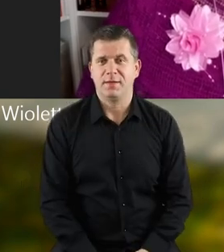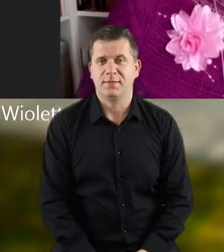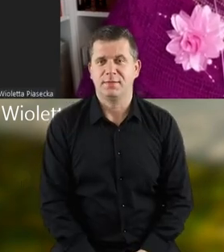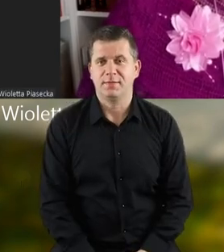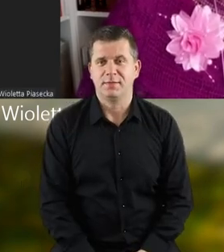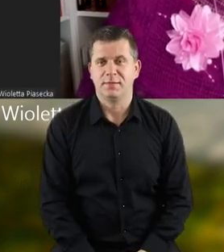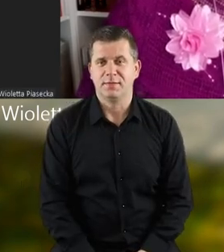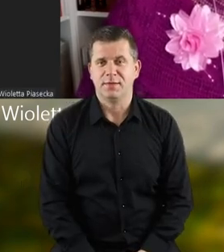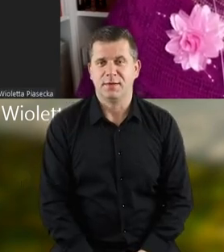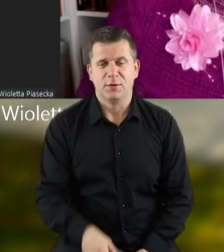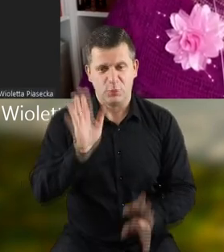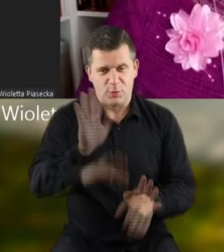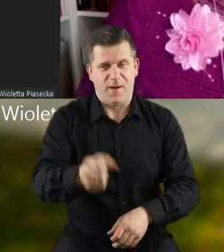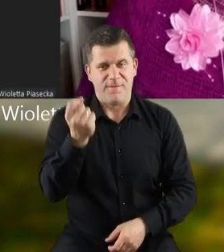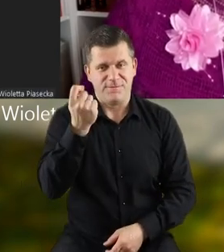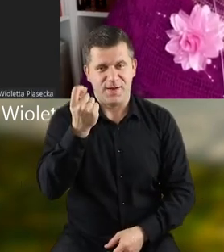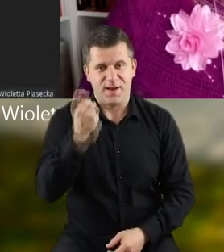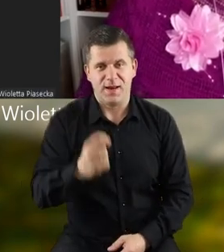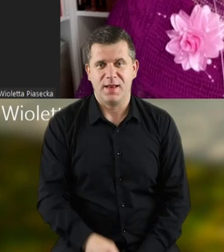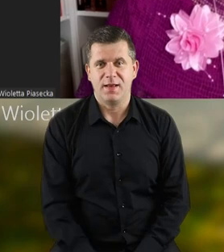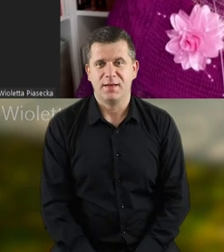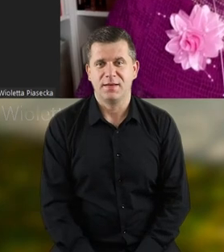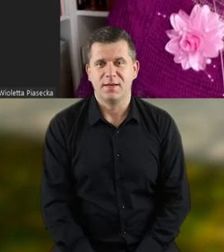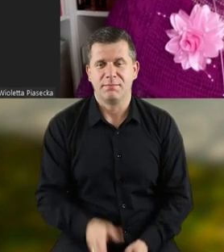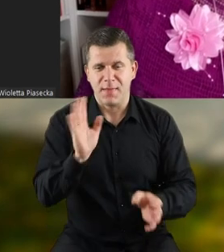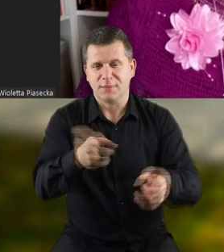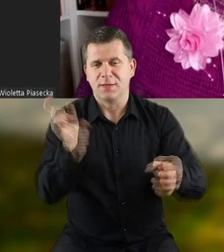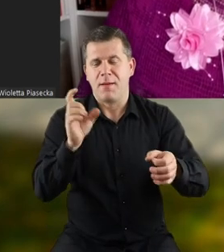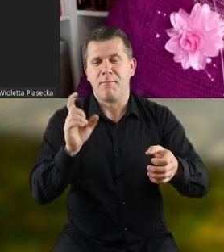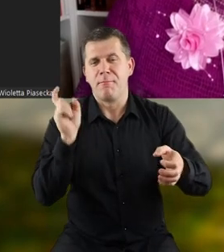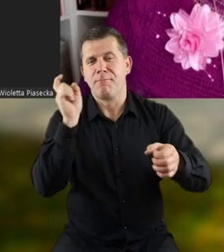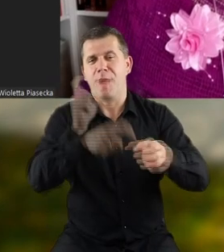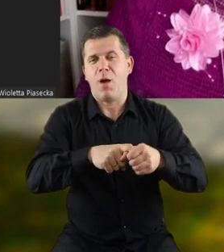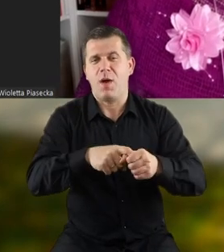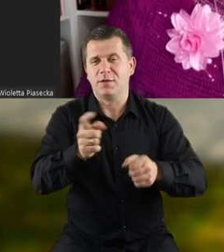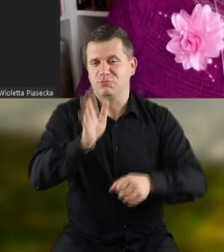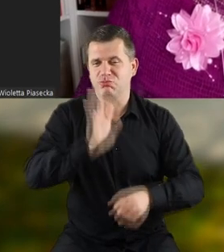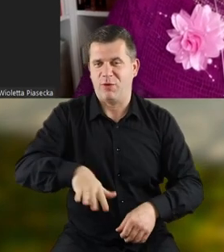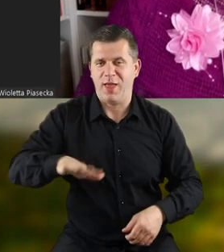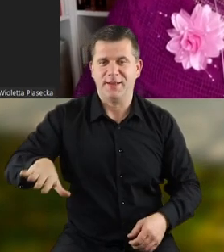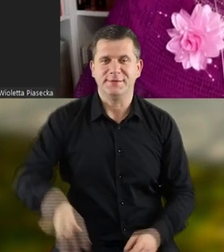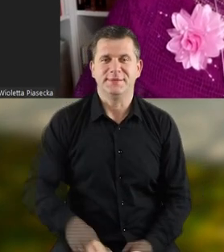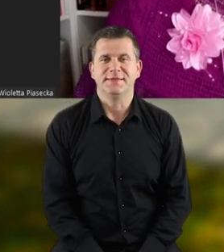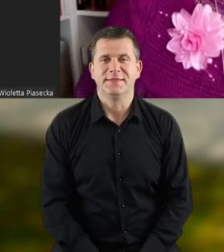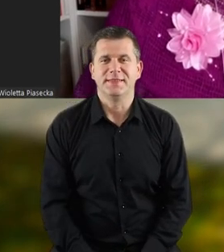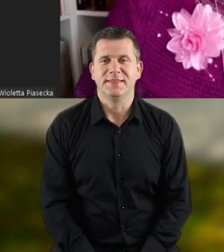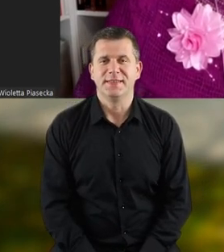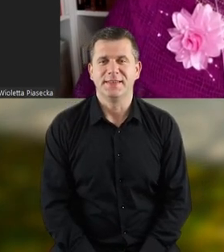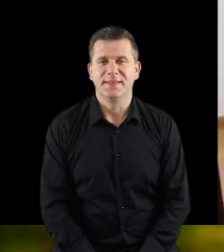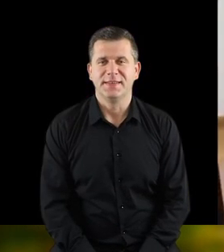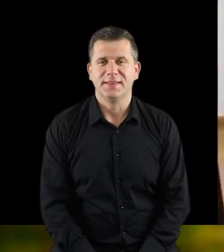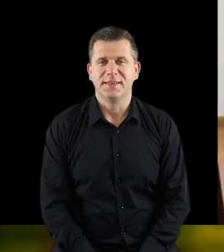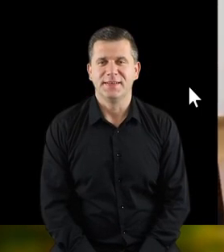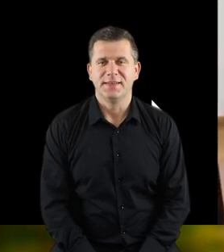I już chwileczkę połączymy się z naszymi dzieciakami.